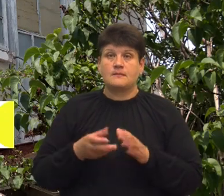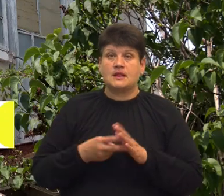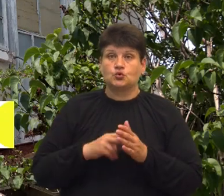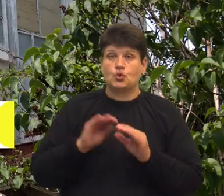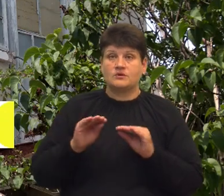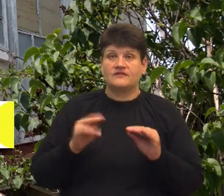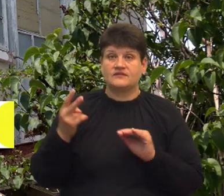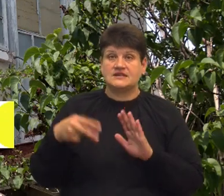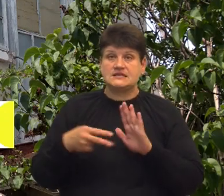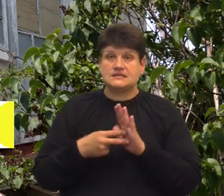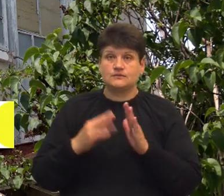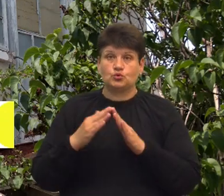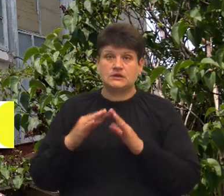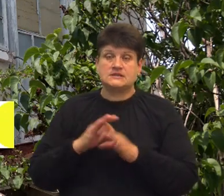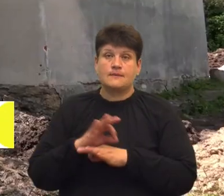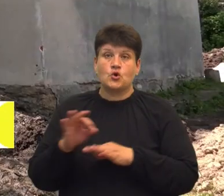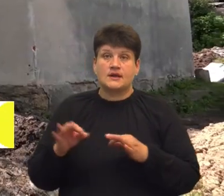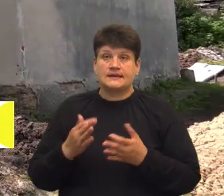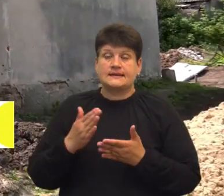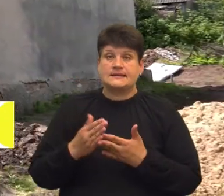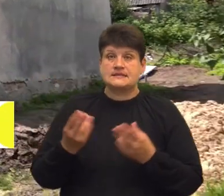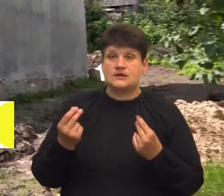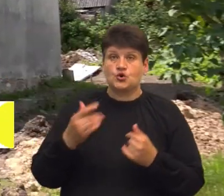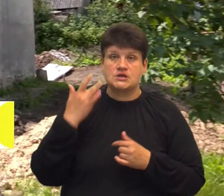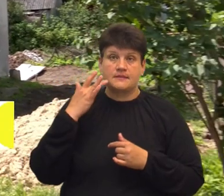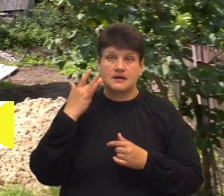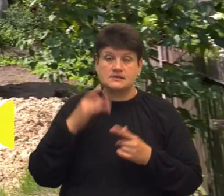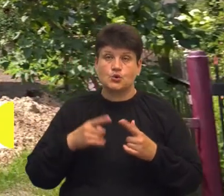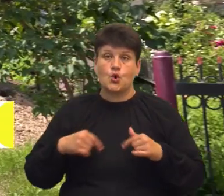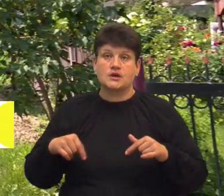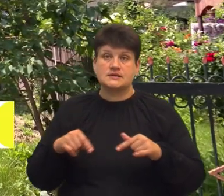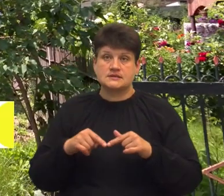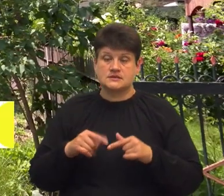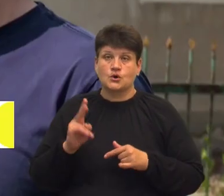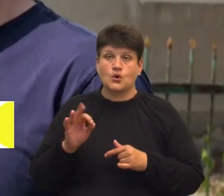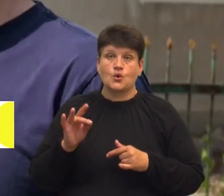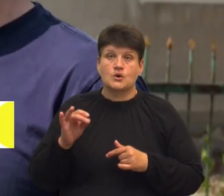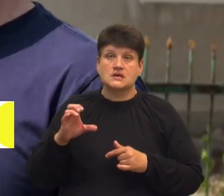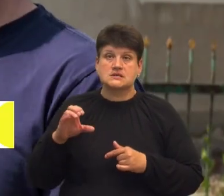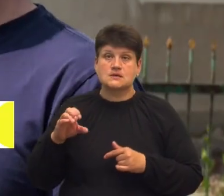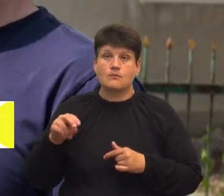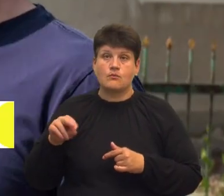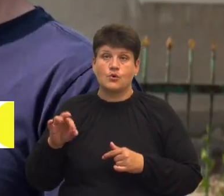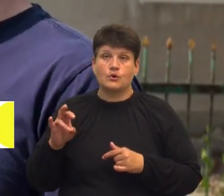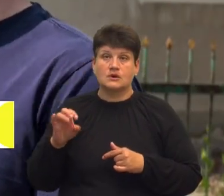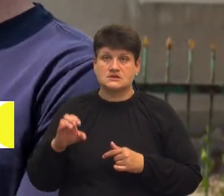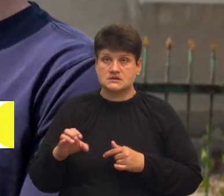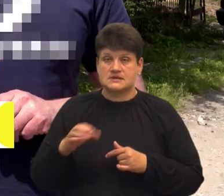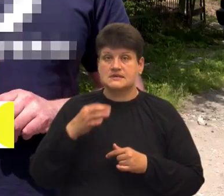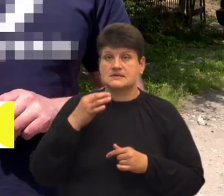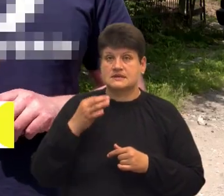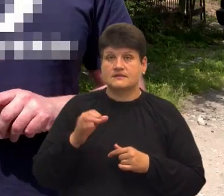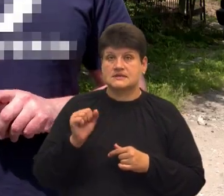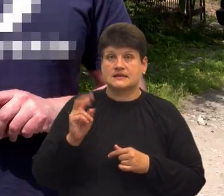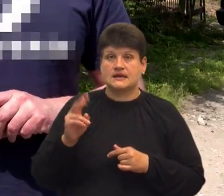27 будинків за проєктом, який діє за гроші американської організації «Корріспонс», розповів керівник проєкту Арсен Келій Чавий.